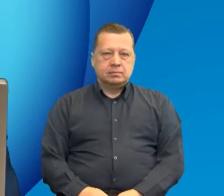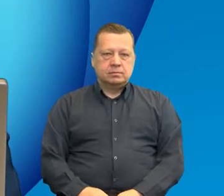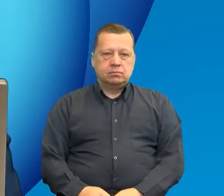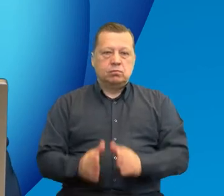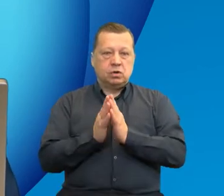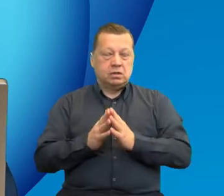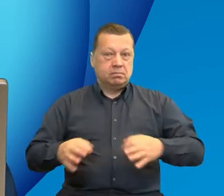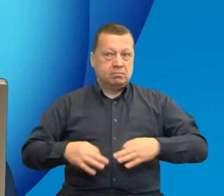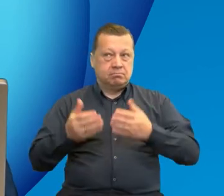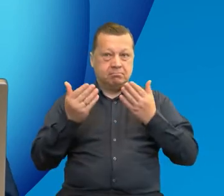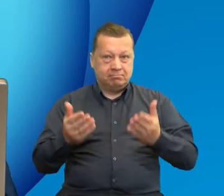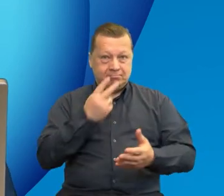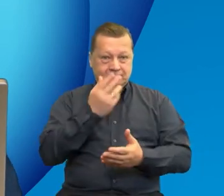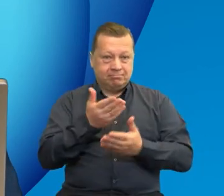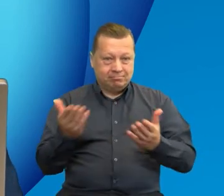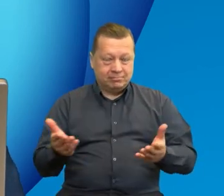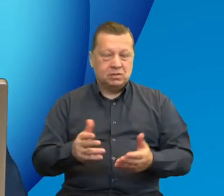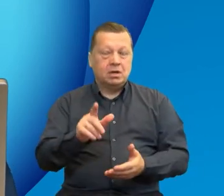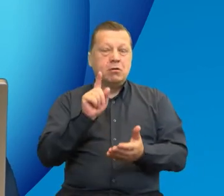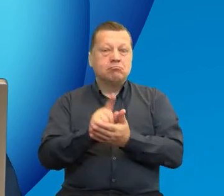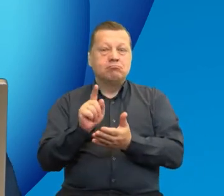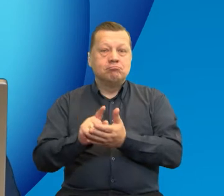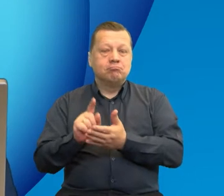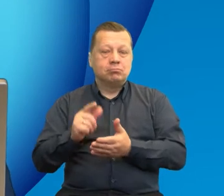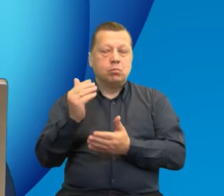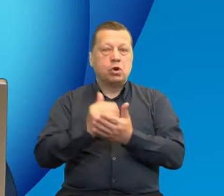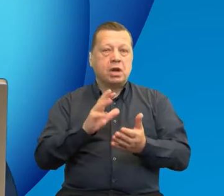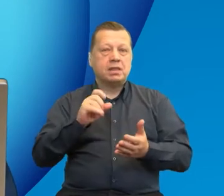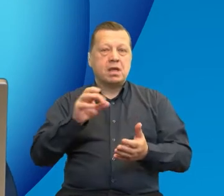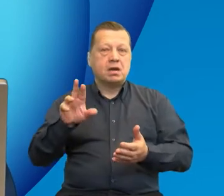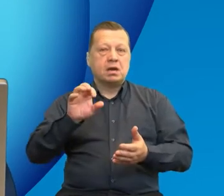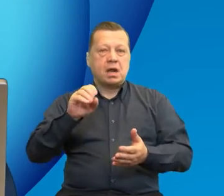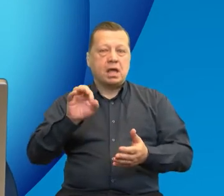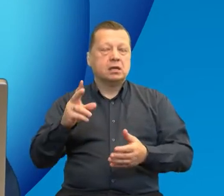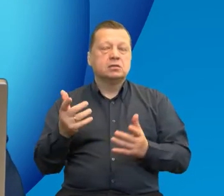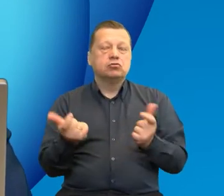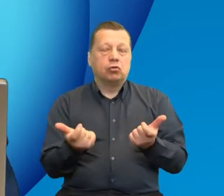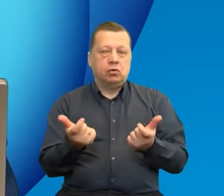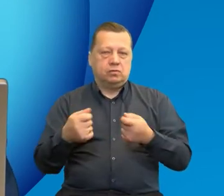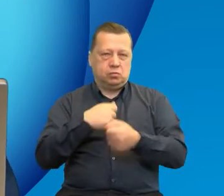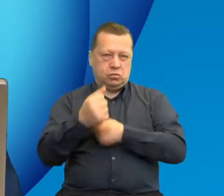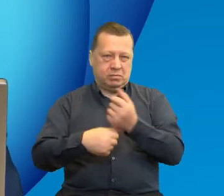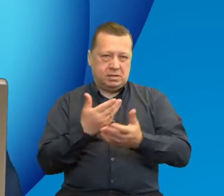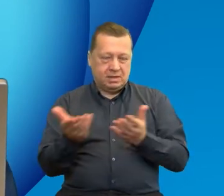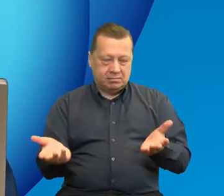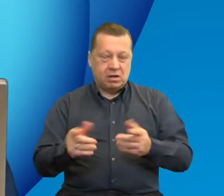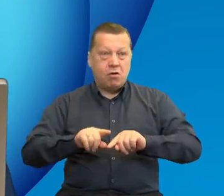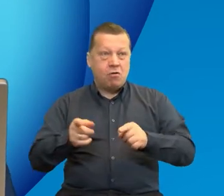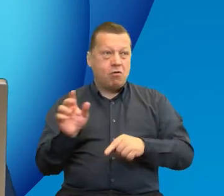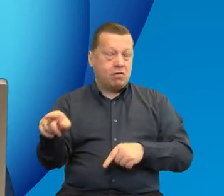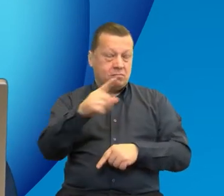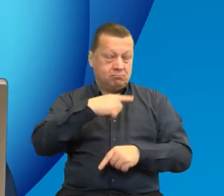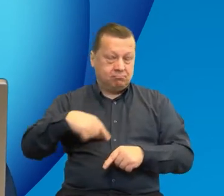Proszę Państwa, jak się przekonaliśmy, kluczem do sukcesu w programach Interreg jest współpraca. Organizacje, które